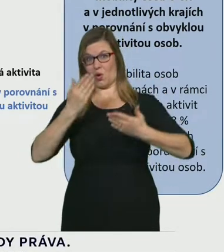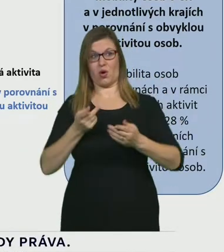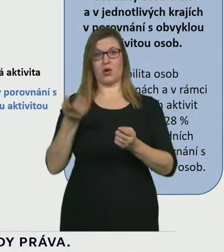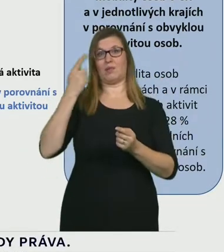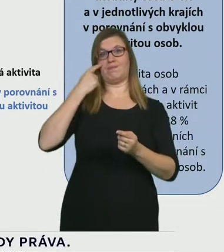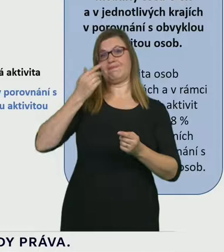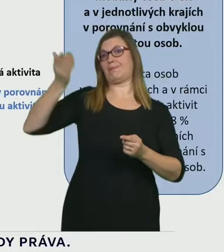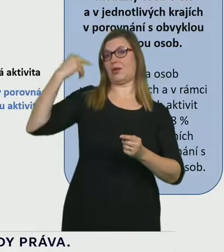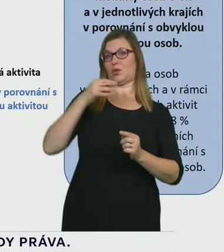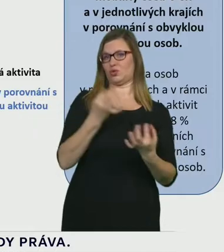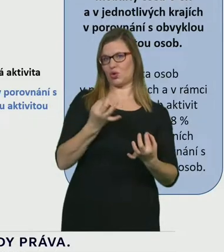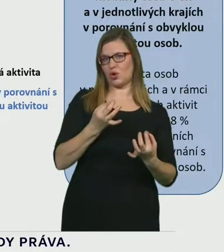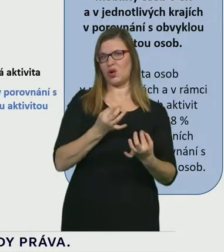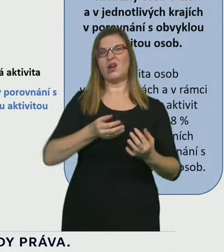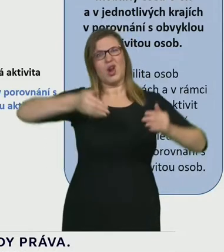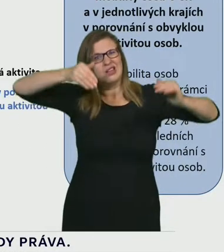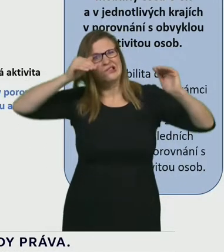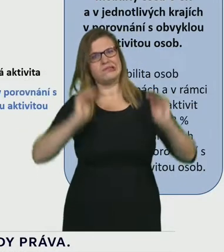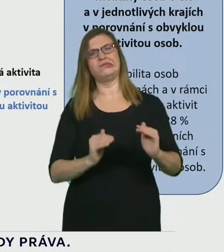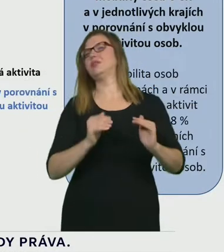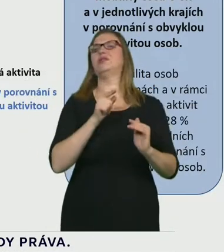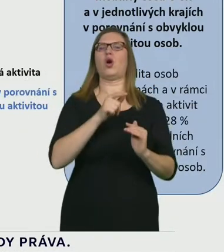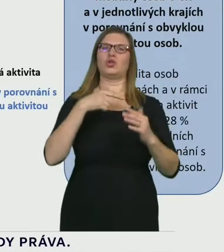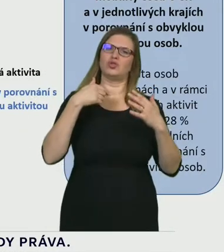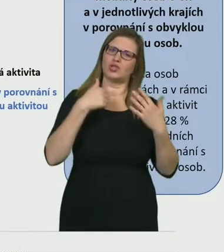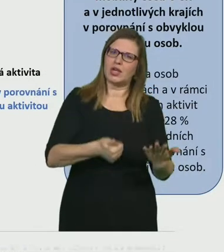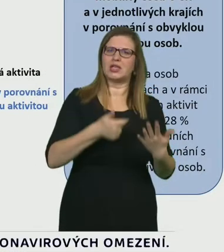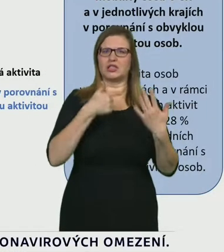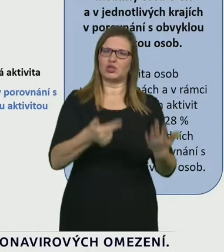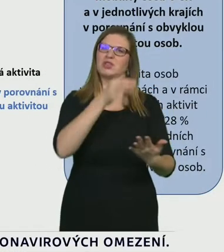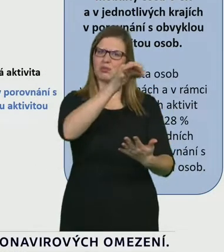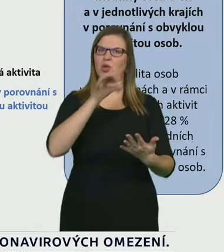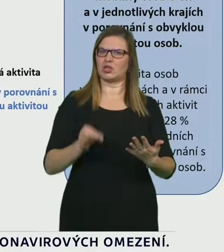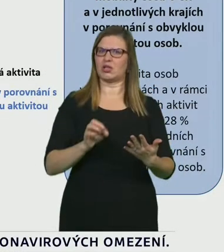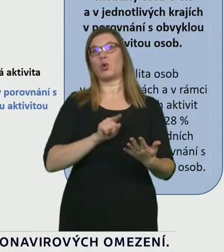nevyhnutelně projeví v nějakém dalším rizikovém vývoji.